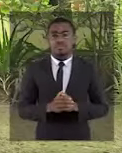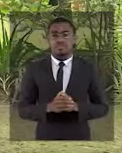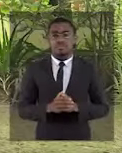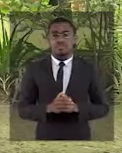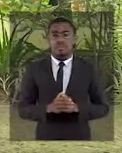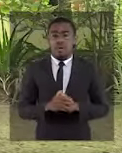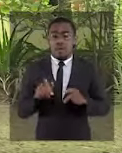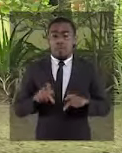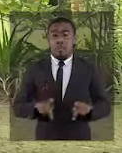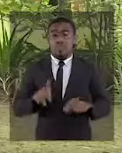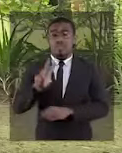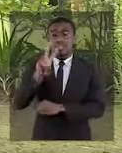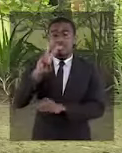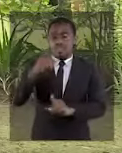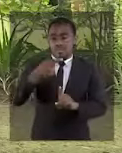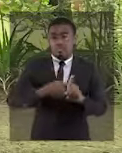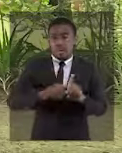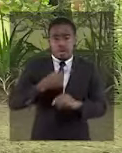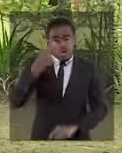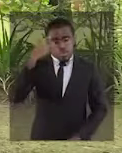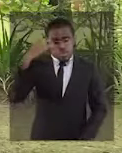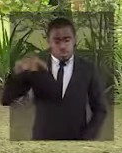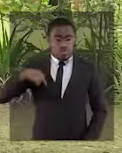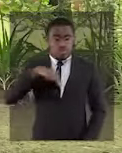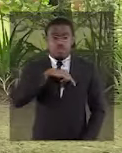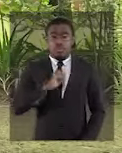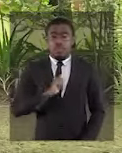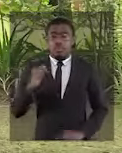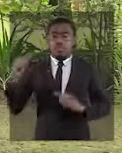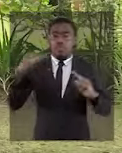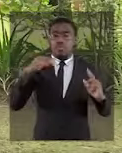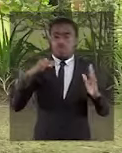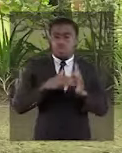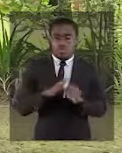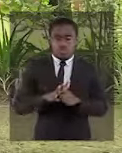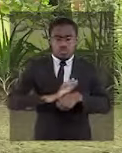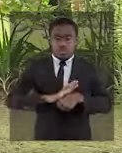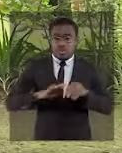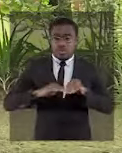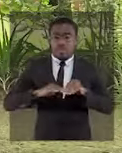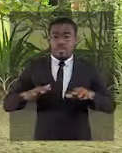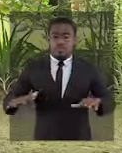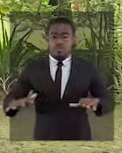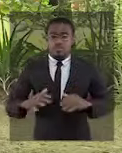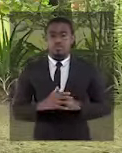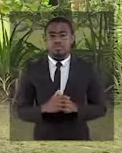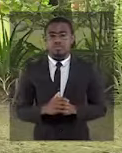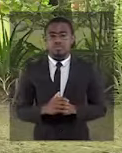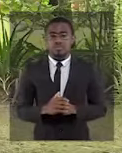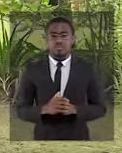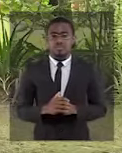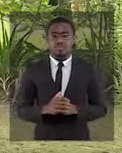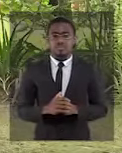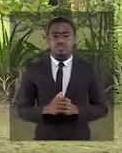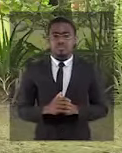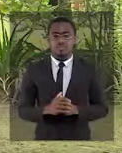pour une durée de six mois, le temps de mener une lutte acharnée contre ce virus. Aujourd'hui,